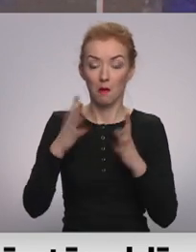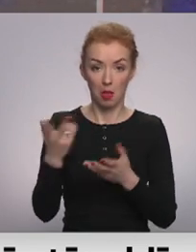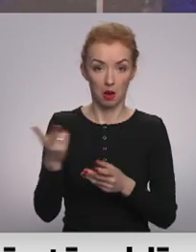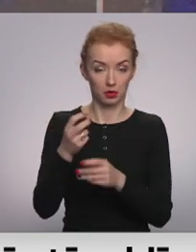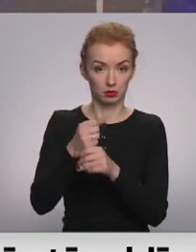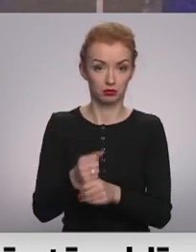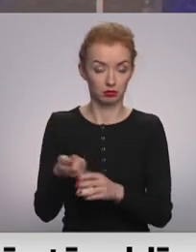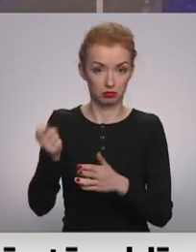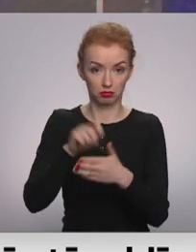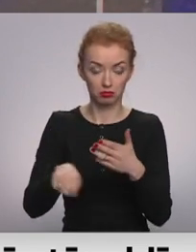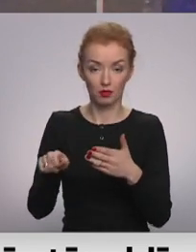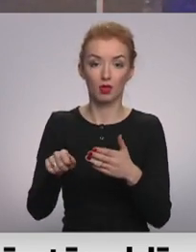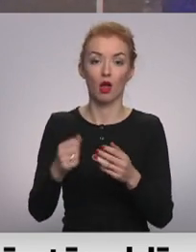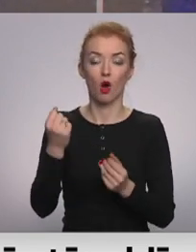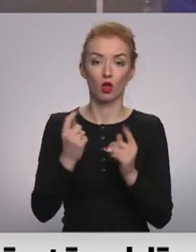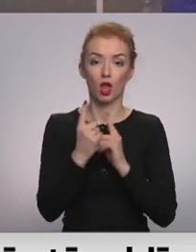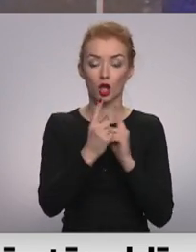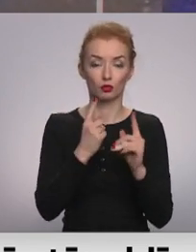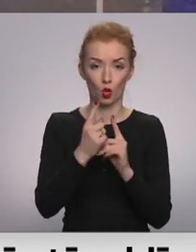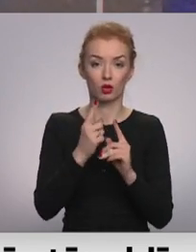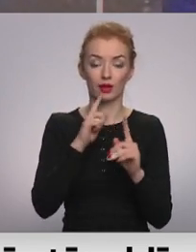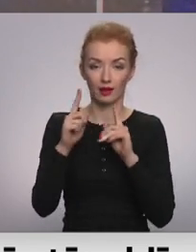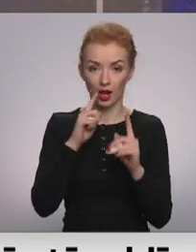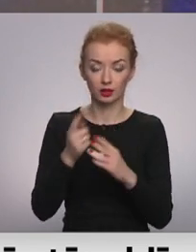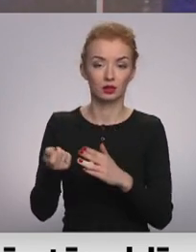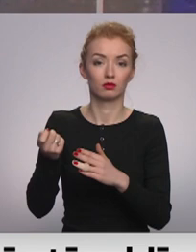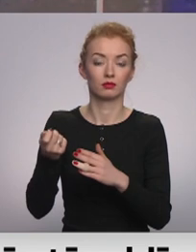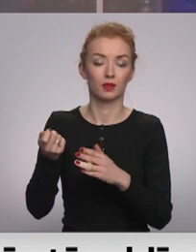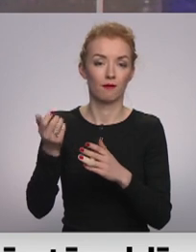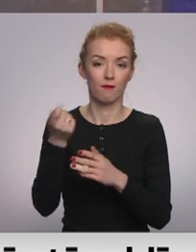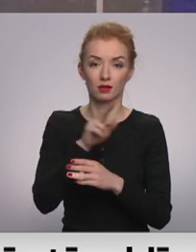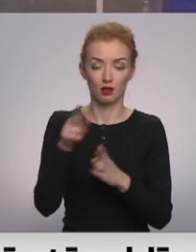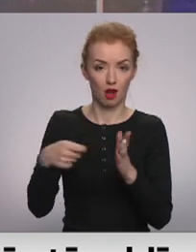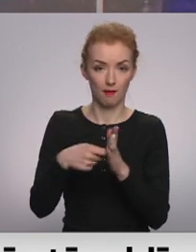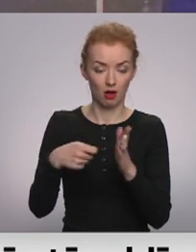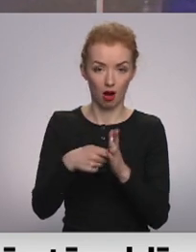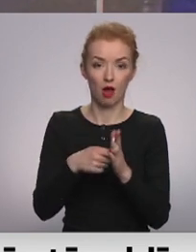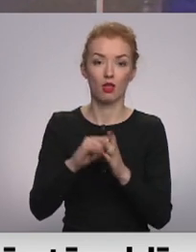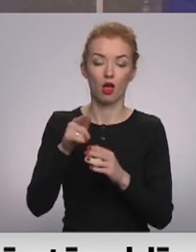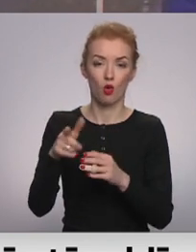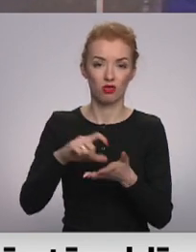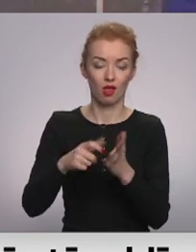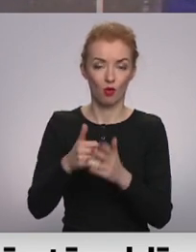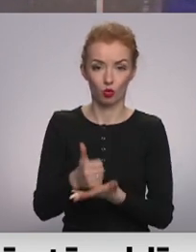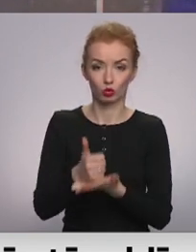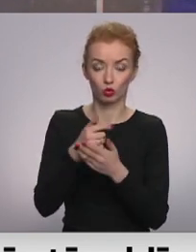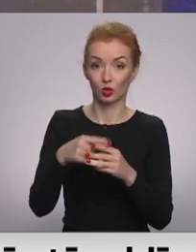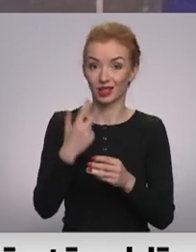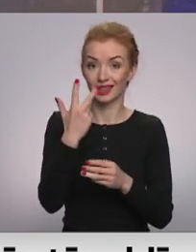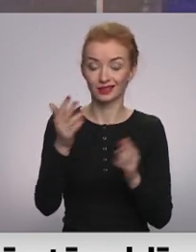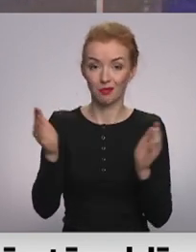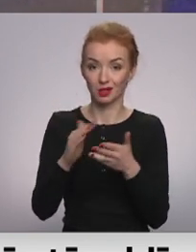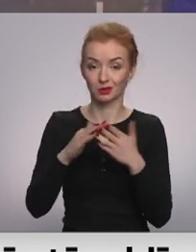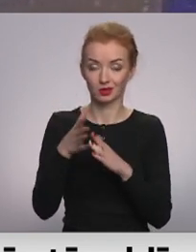Autotransporta direkcija pārtrauca dotēt vairāku mazo autoostu izmaksas uzgaidāmo tēlpu uzturēšanai un trīsmas pilsētās tas